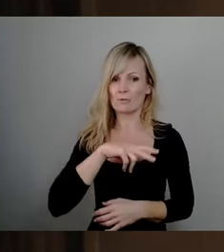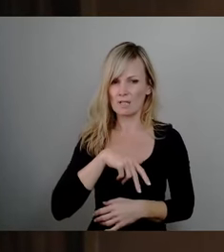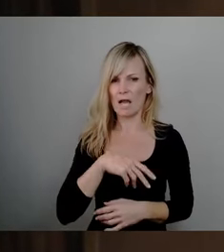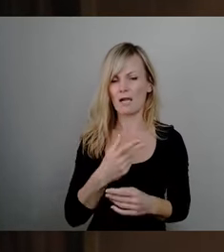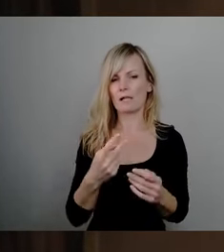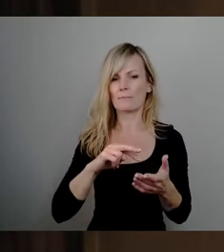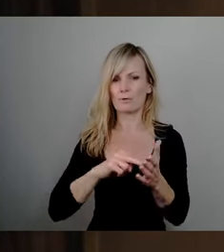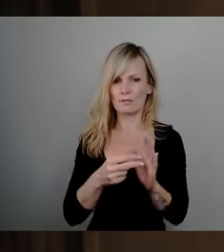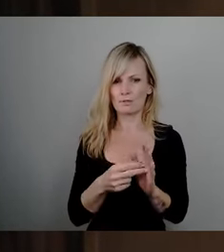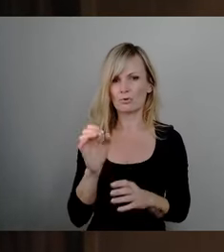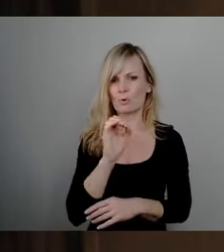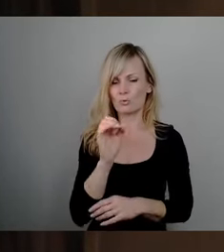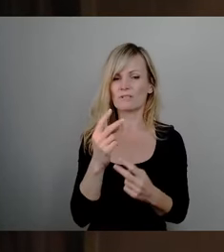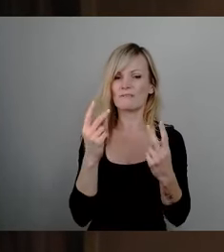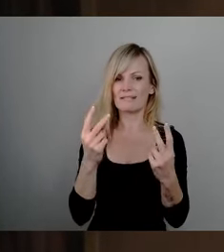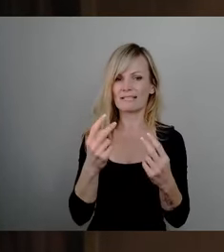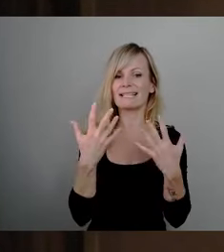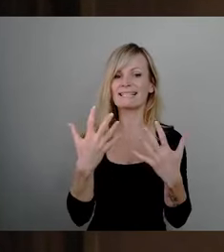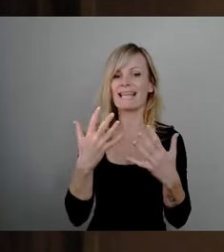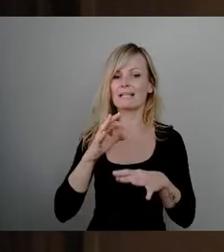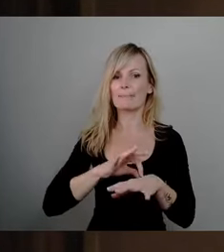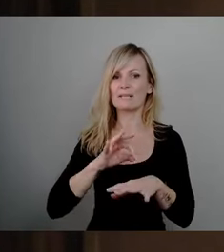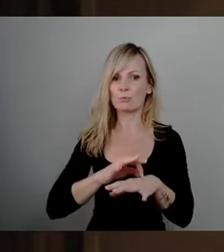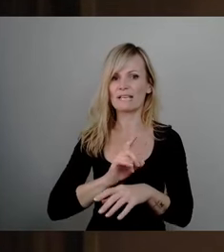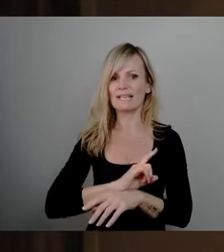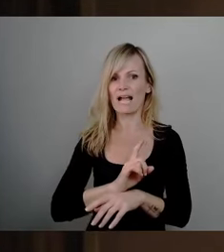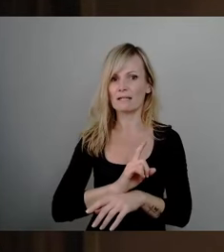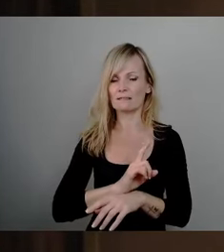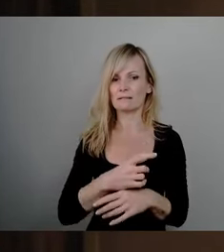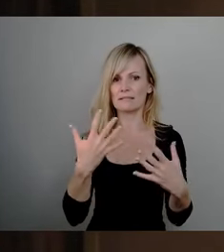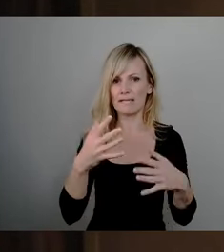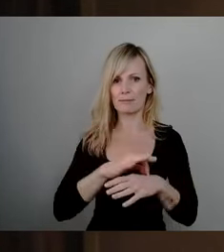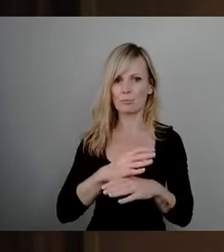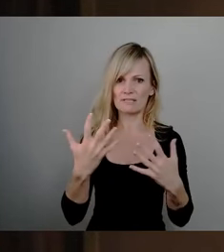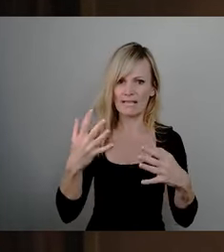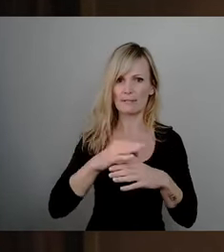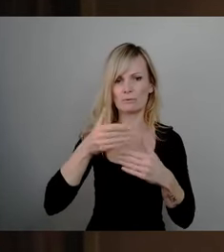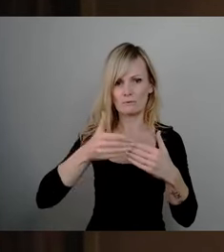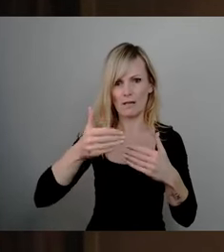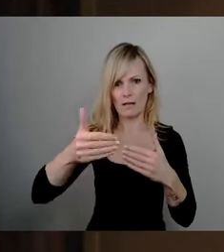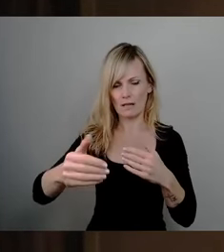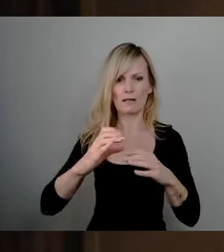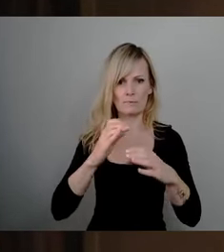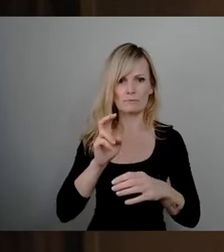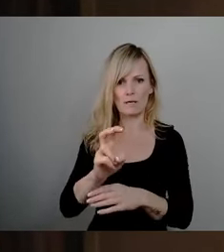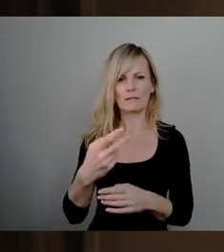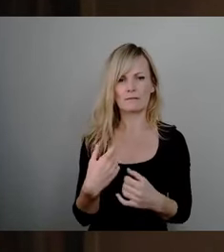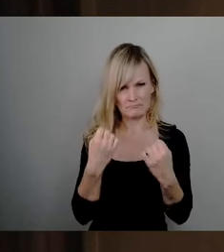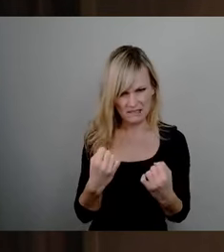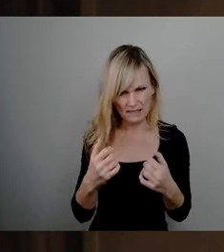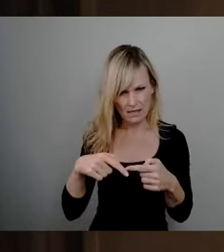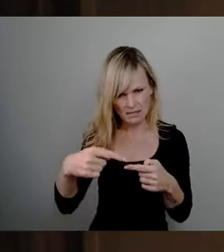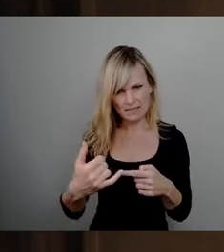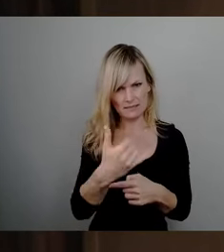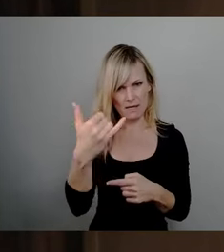ökologisch wichtige 10-Minuten-Grundtakt von Bus und Bahn in Dresden in den kommenden Jahren finanziell gesichert? Und unter welchen Voraussetzungen